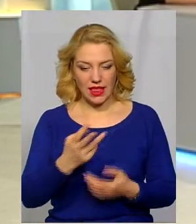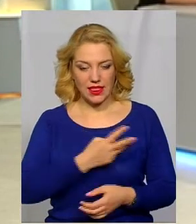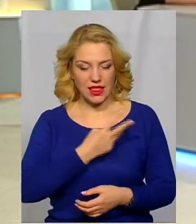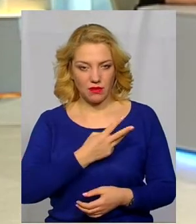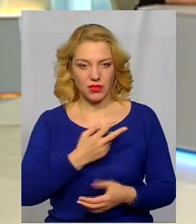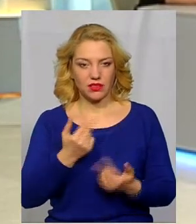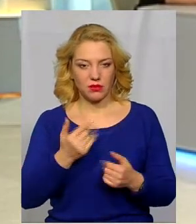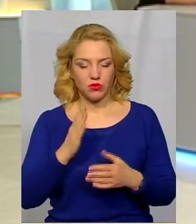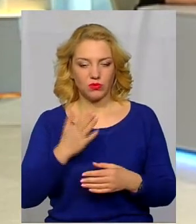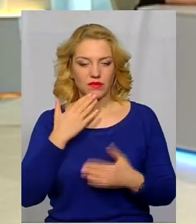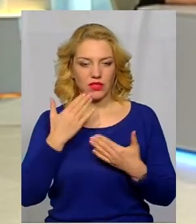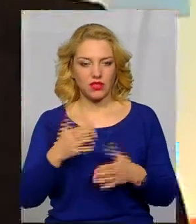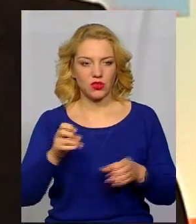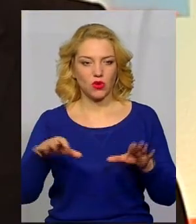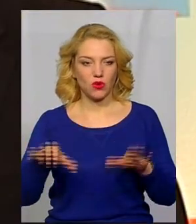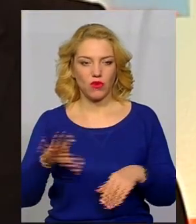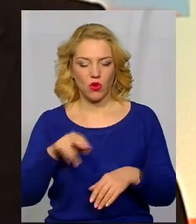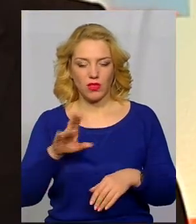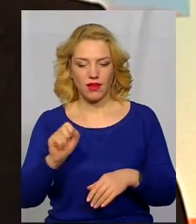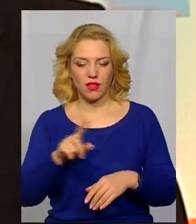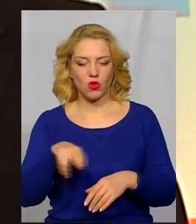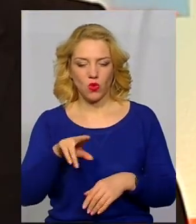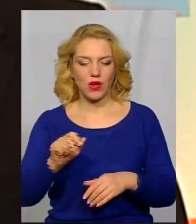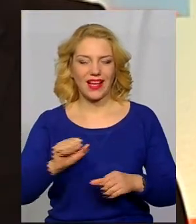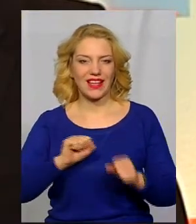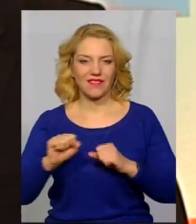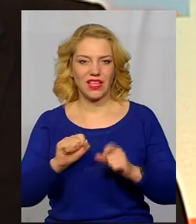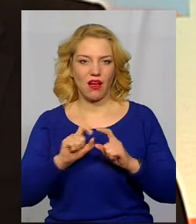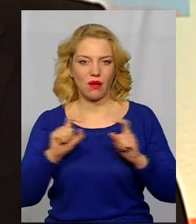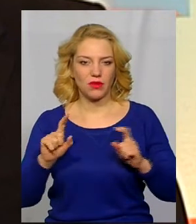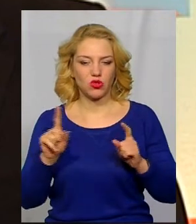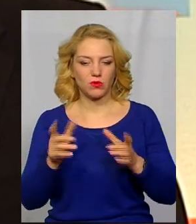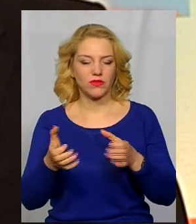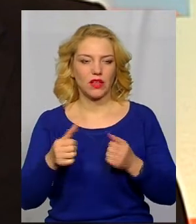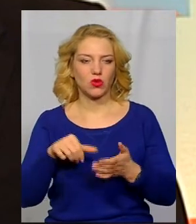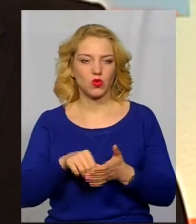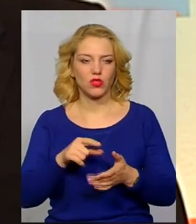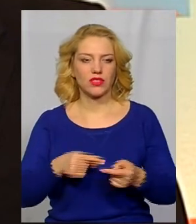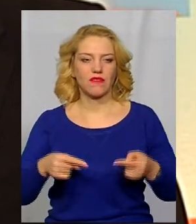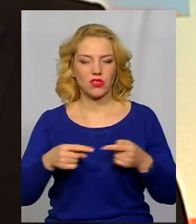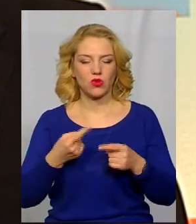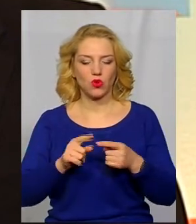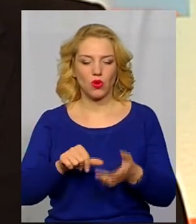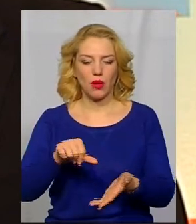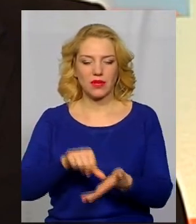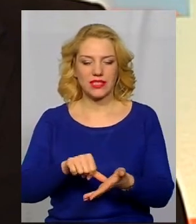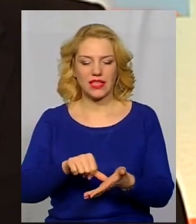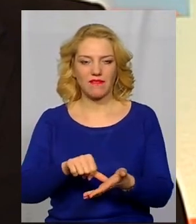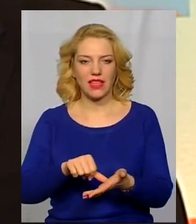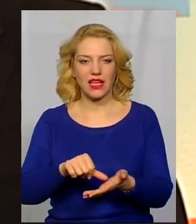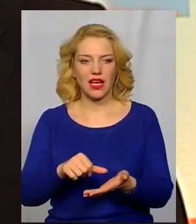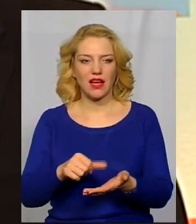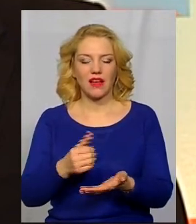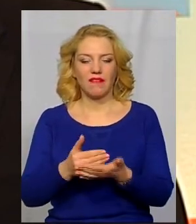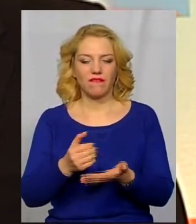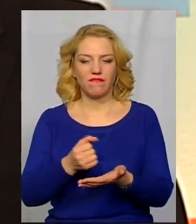звертатися до голови ОДА, до керівника апарату, для того, щоб взяти участь в конкурсі на визначення цього представника від громадськості. Тому що там